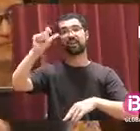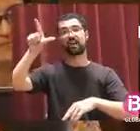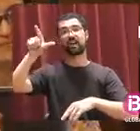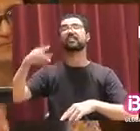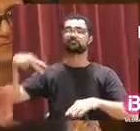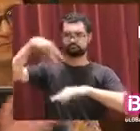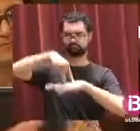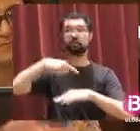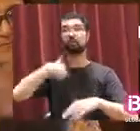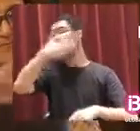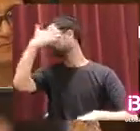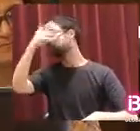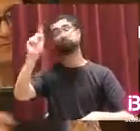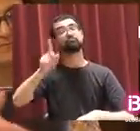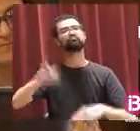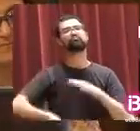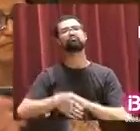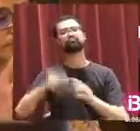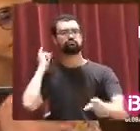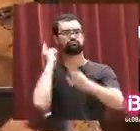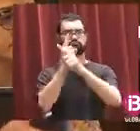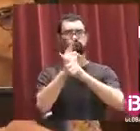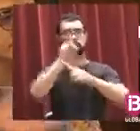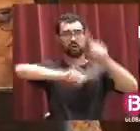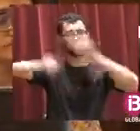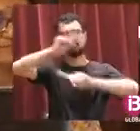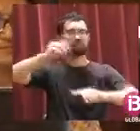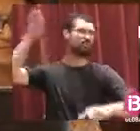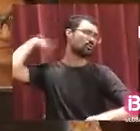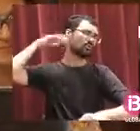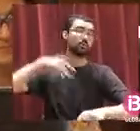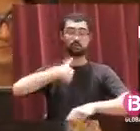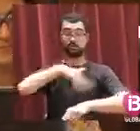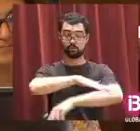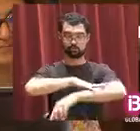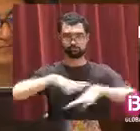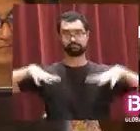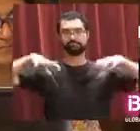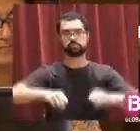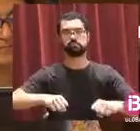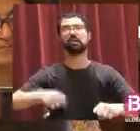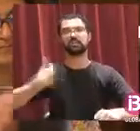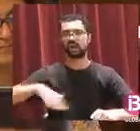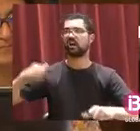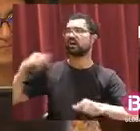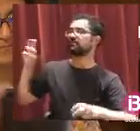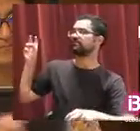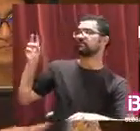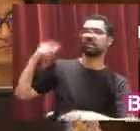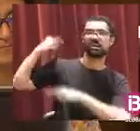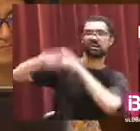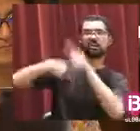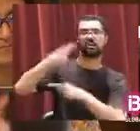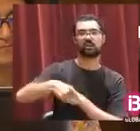govern no ha mirat cap un altre costat davant d'un problema que tenien des de principi de l'agilatura. Efectivament, vam heretar una època on el manteniment era